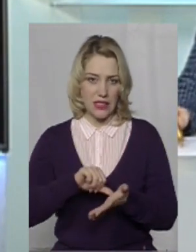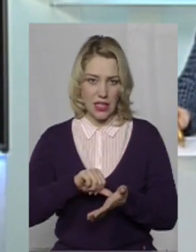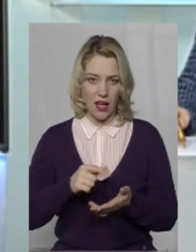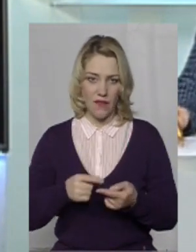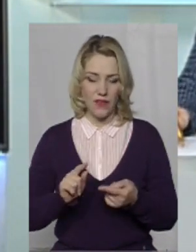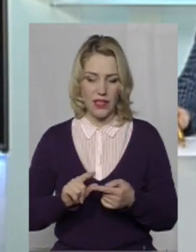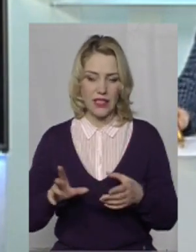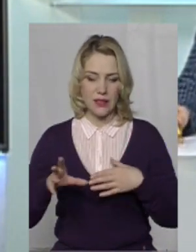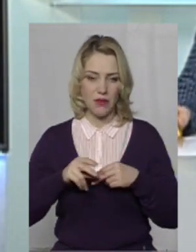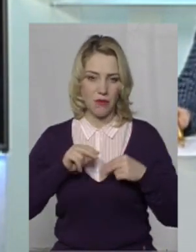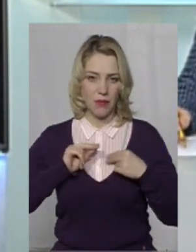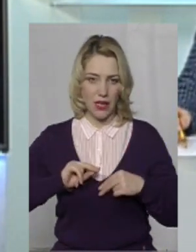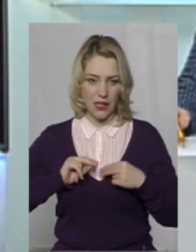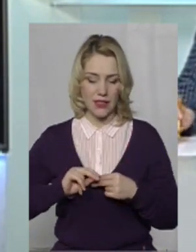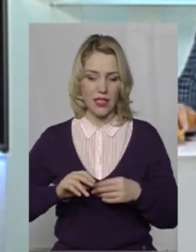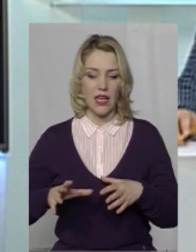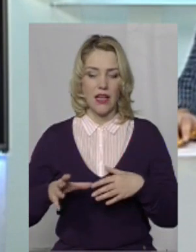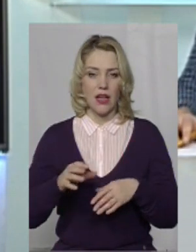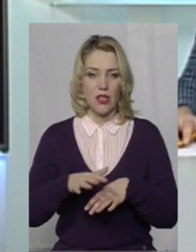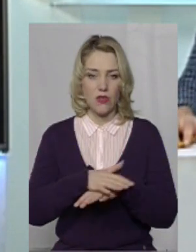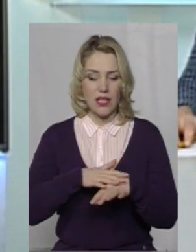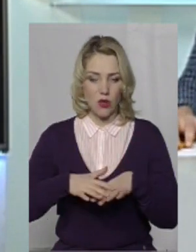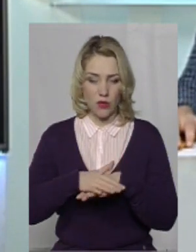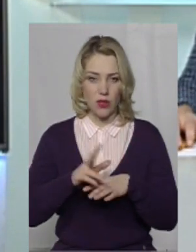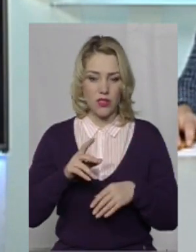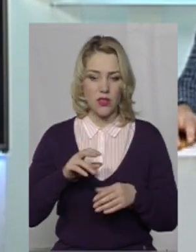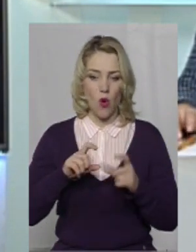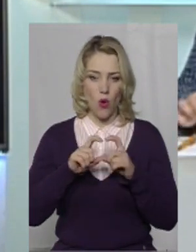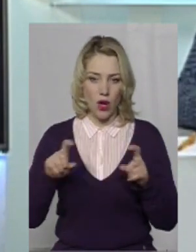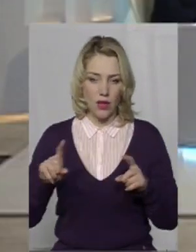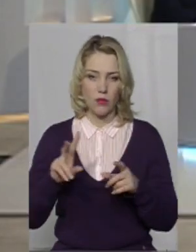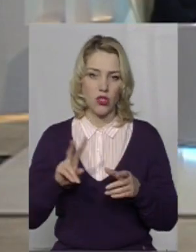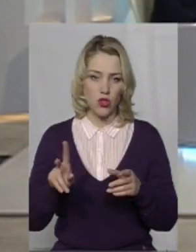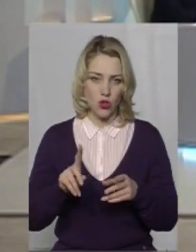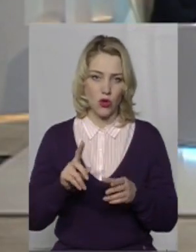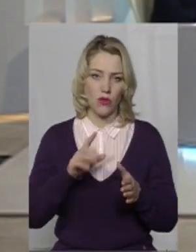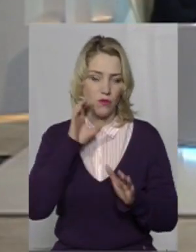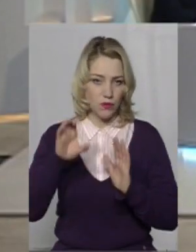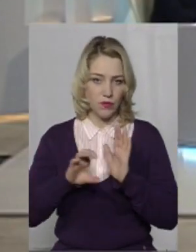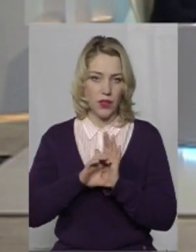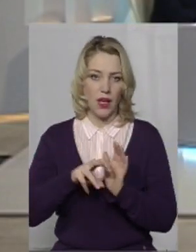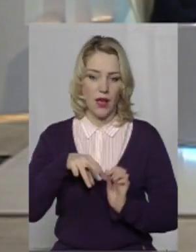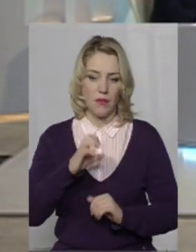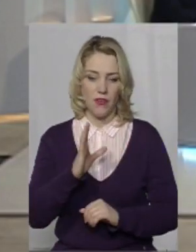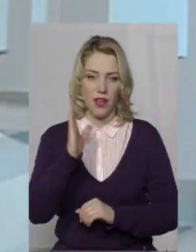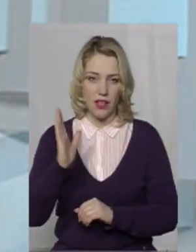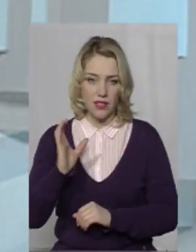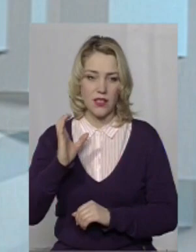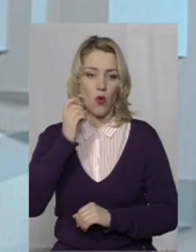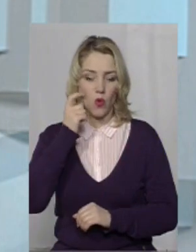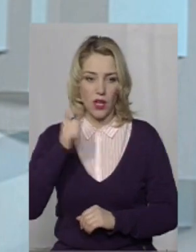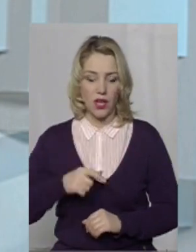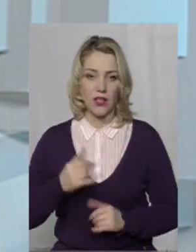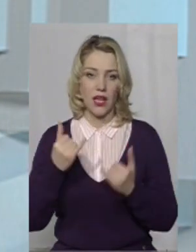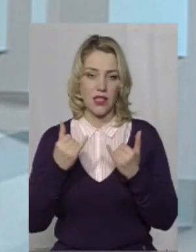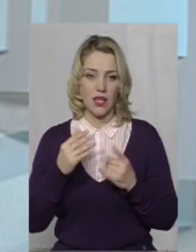групи зі співпраці і взаємодії громадськості з органами, що координуються МВС України. Добрий вечір! Добрий вечір! А